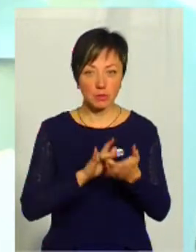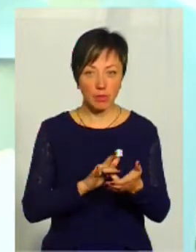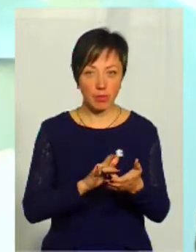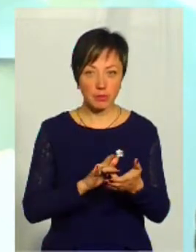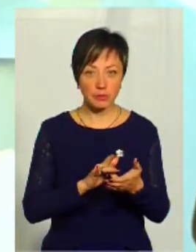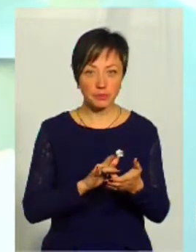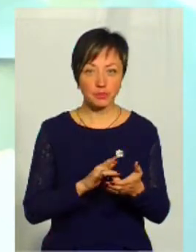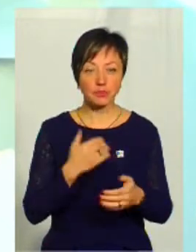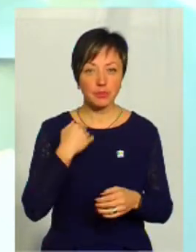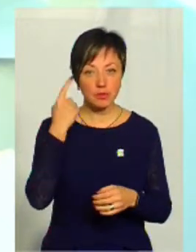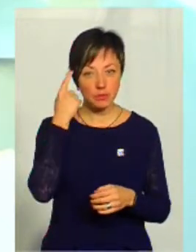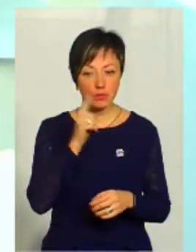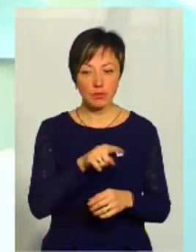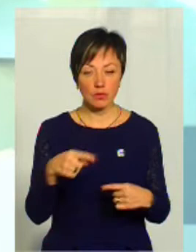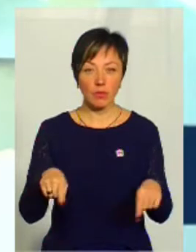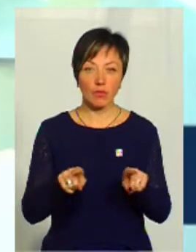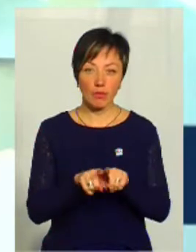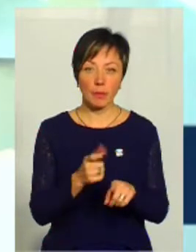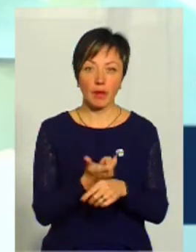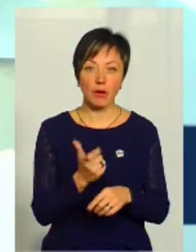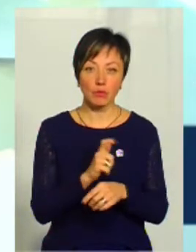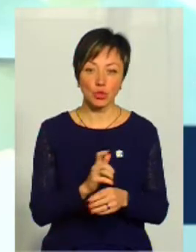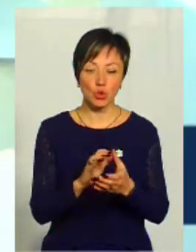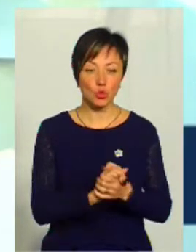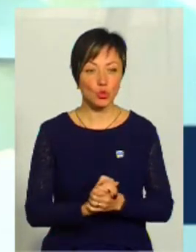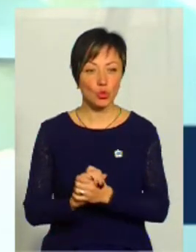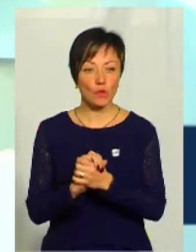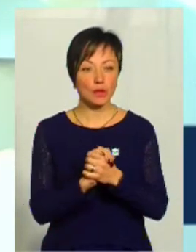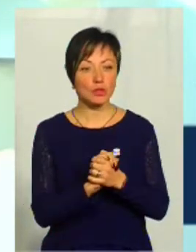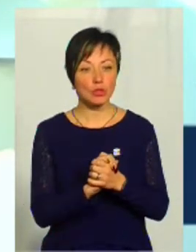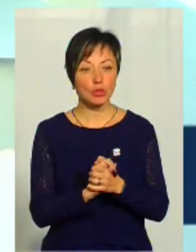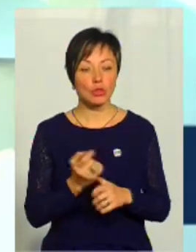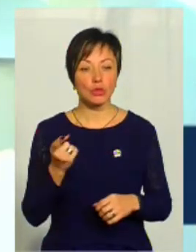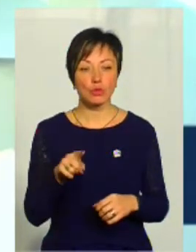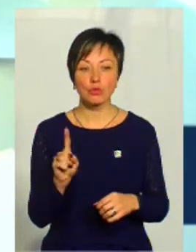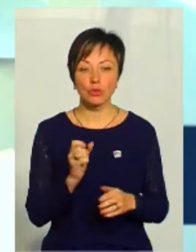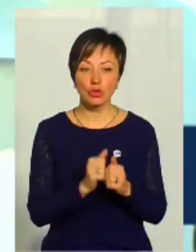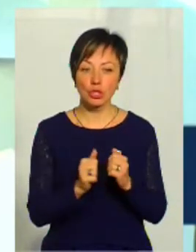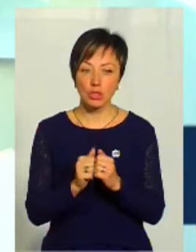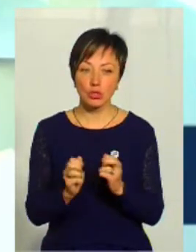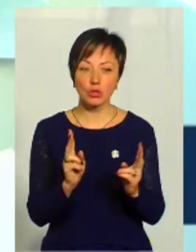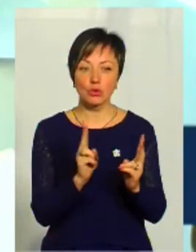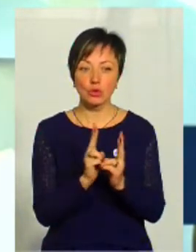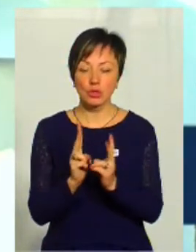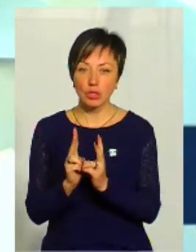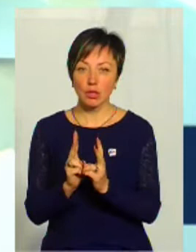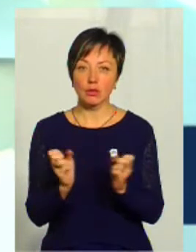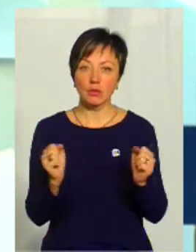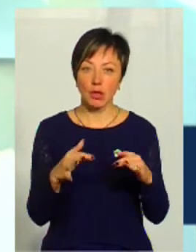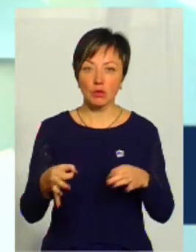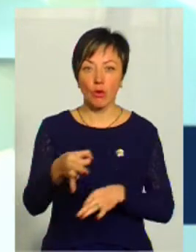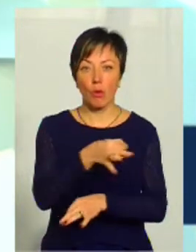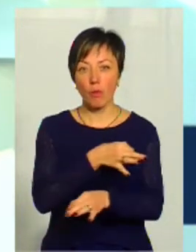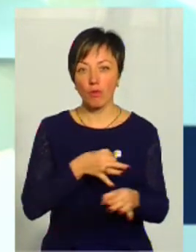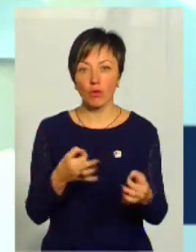ціль. І я думаю, що вони все-таки більш згуртованіші, тому що частіше зустрічаються, частіше збираються,